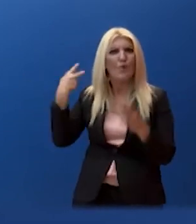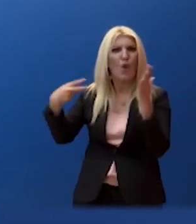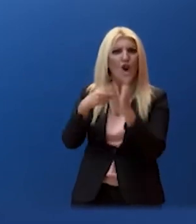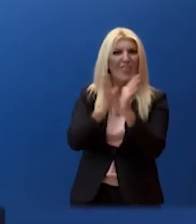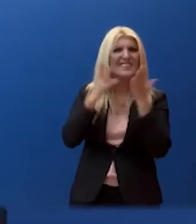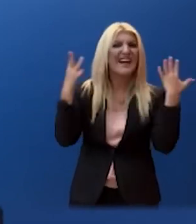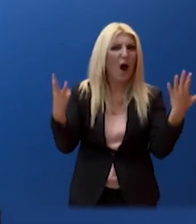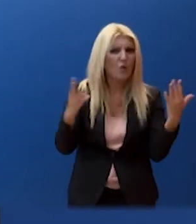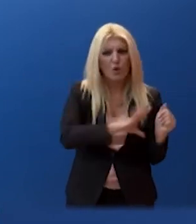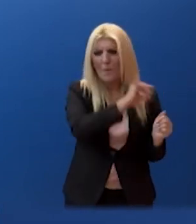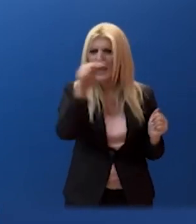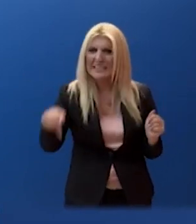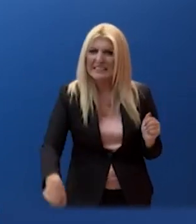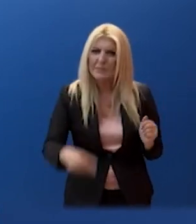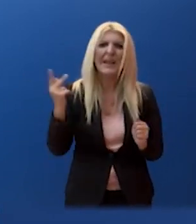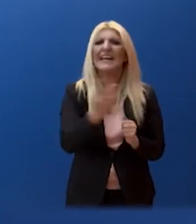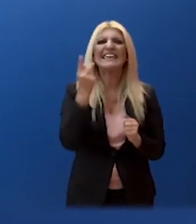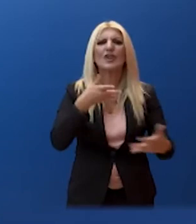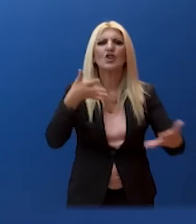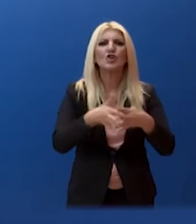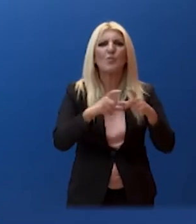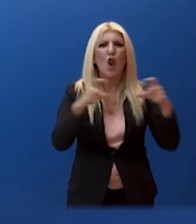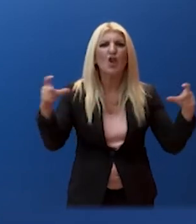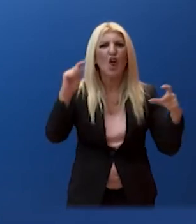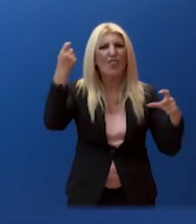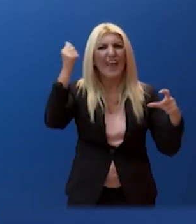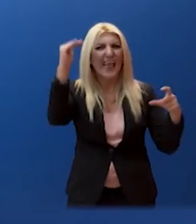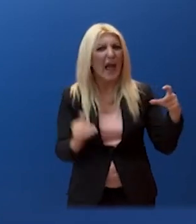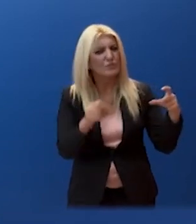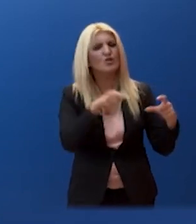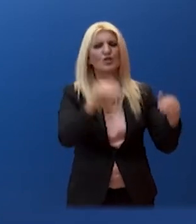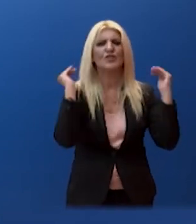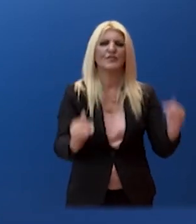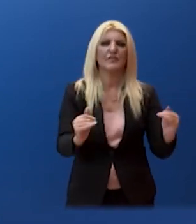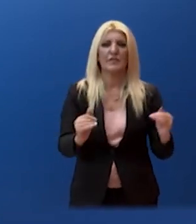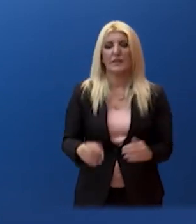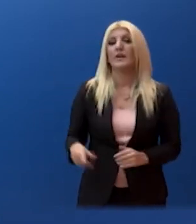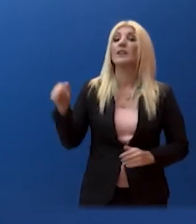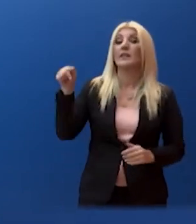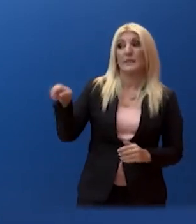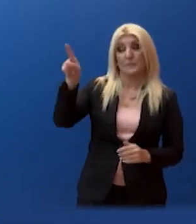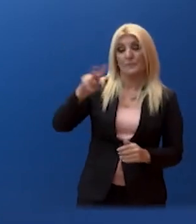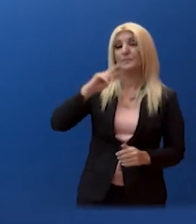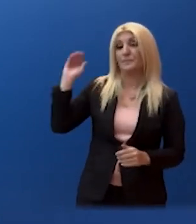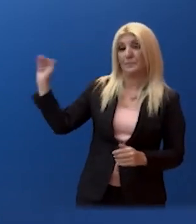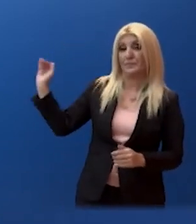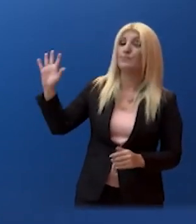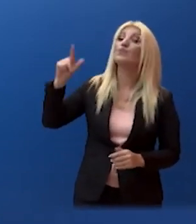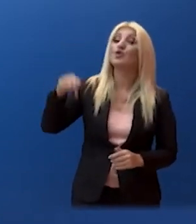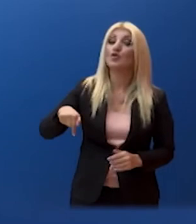κοινωνικό τιμολόγιο. Μια παρένθεση εδώ, Υπουργέ. Μπήκε τώρα σαν πρόσθετο στοιχείο το τεκμήριο.